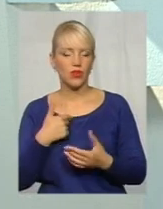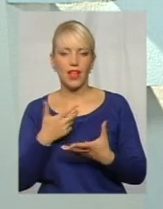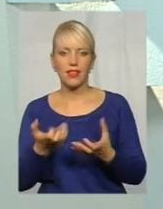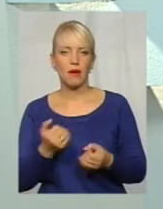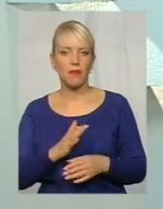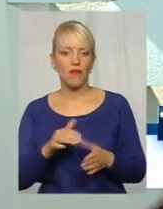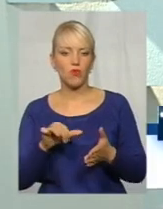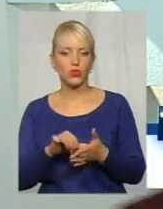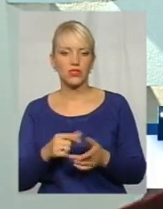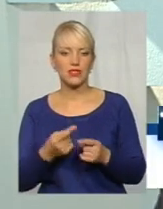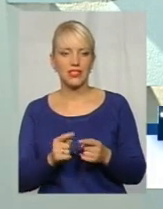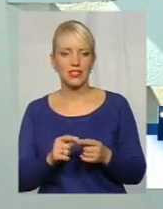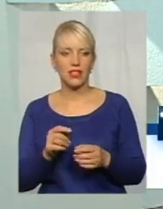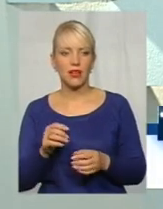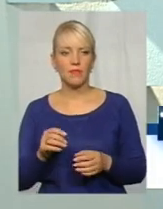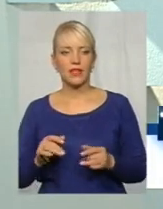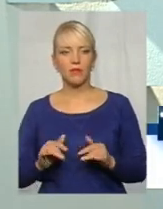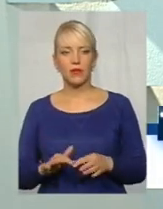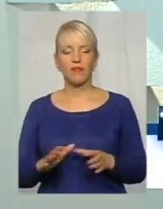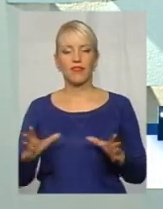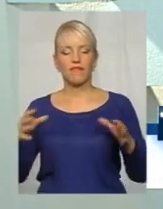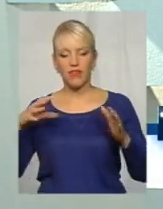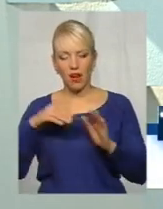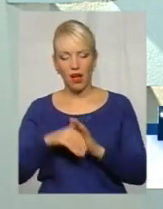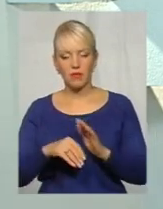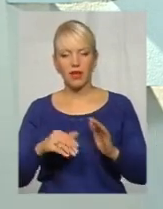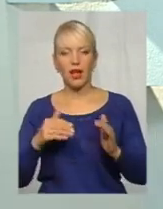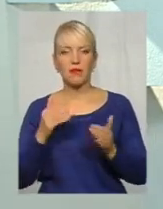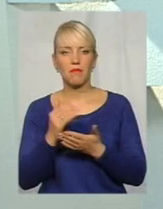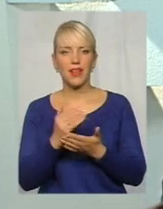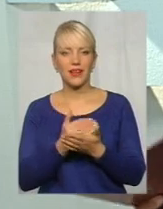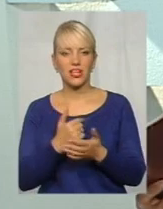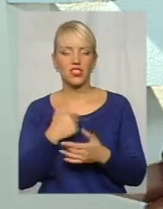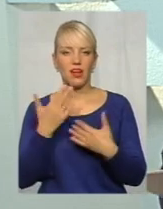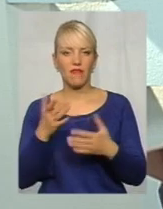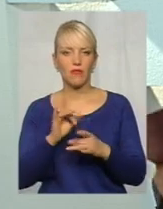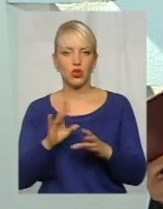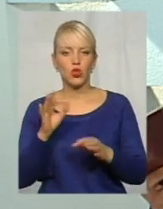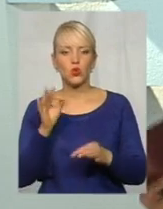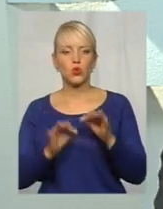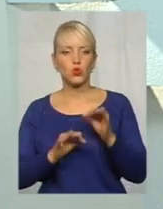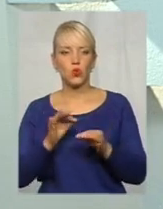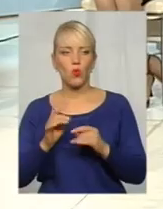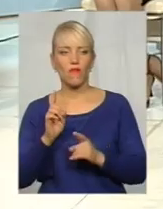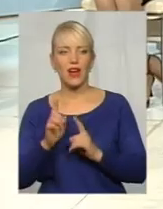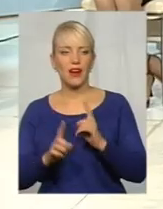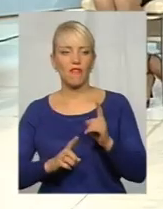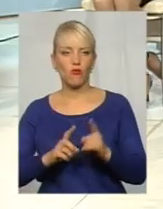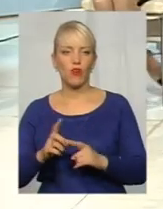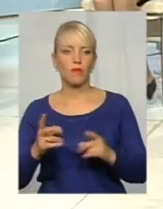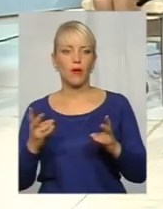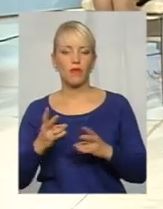Зараз йде, в рамках передачі, це коротенько скажу, що зараз йде судова реформа. У нас має бути